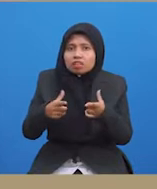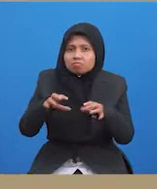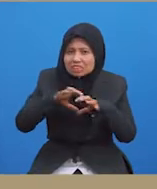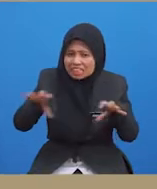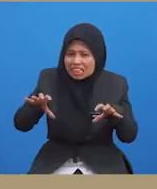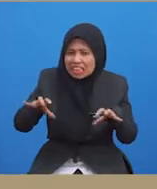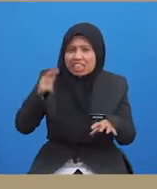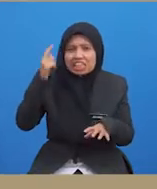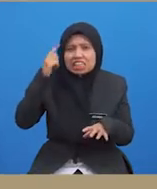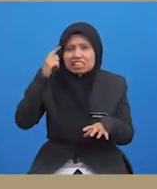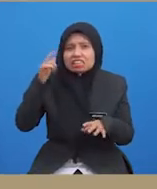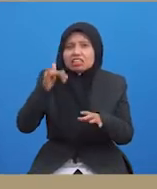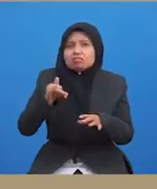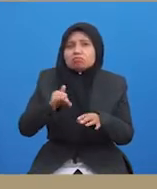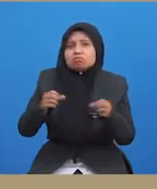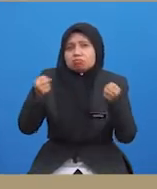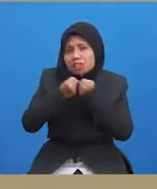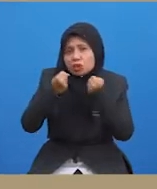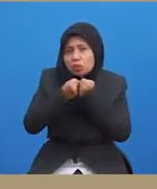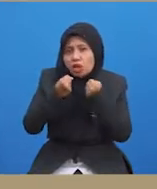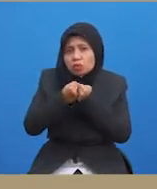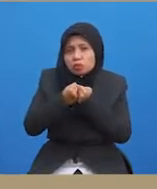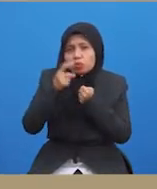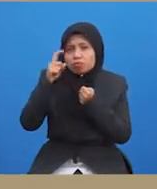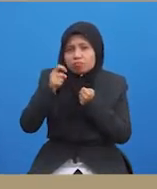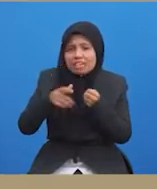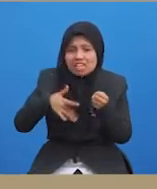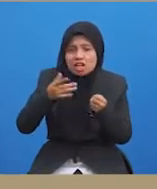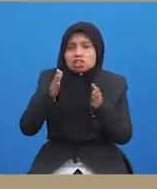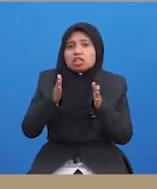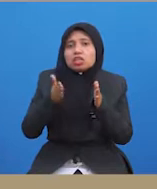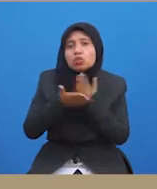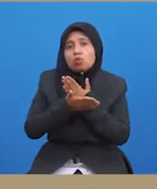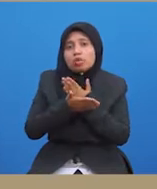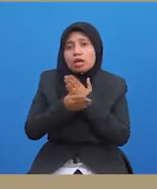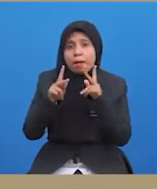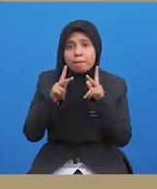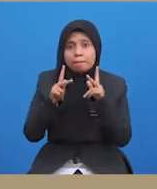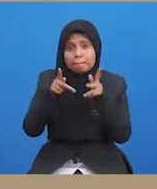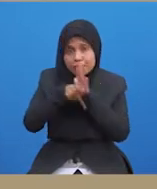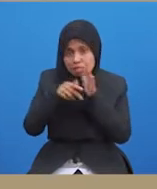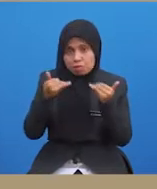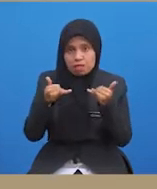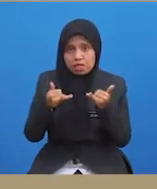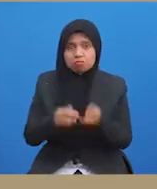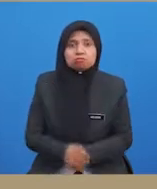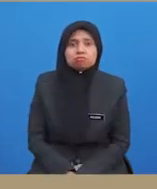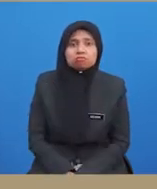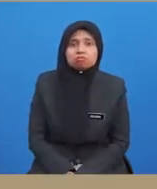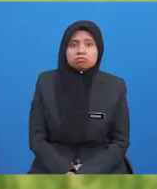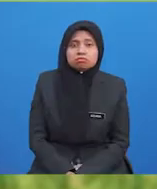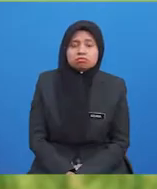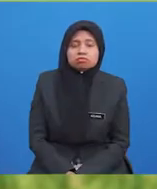meleraikan kekusutan yang dialami atau dirasai oleh pemainnya daripada menimbulkan keganasan.